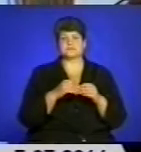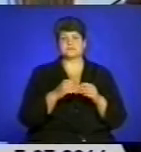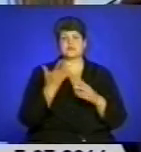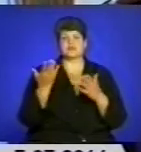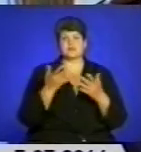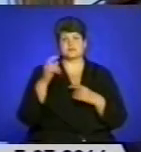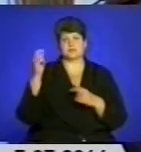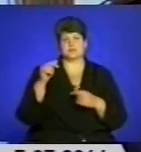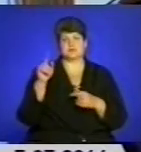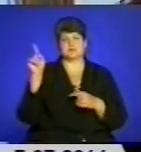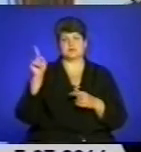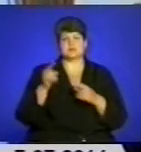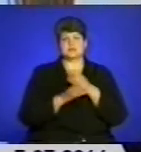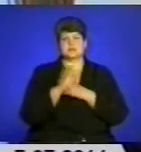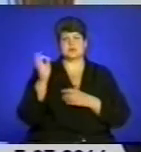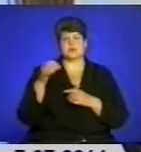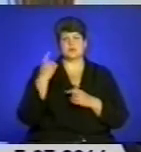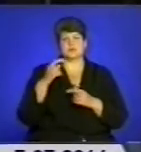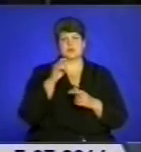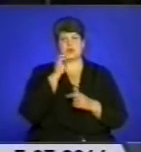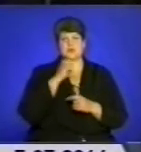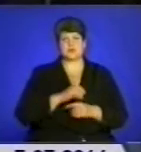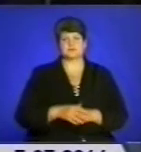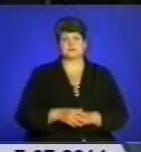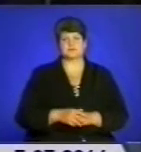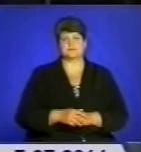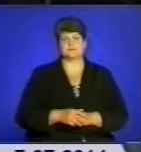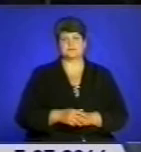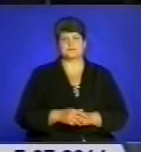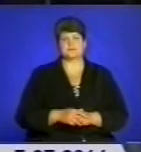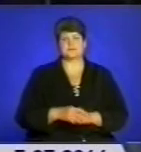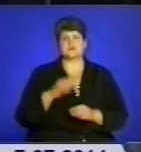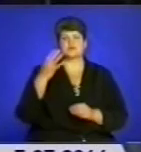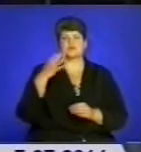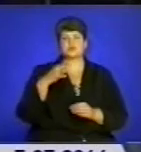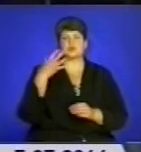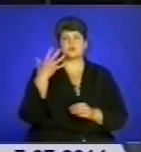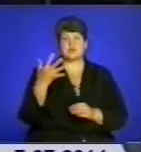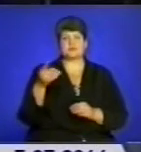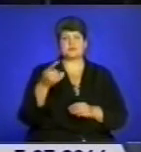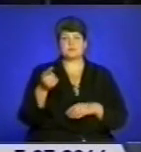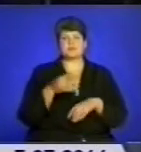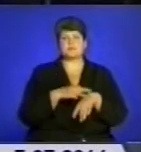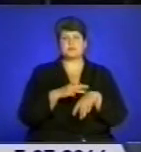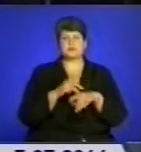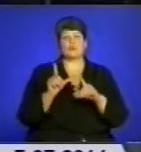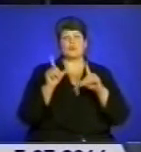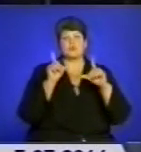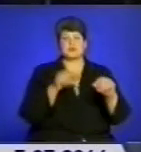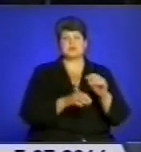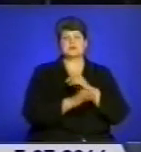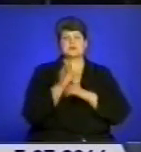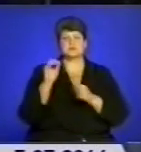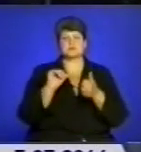цих місць, з східних областей України. І 45 тернопільських міліціонерів поїхали на схід, щоб